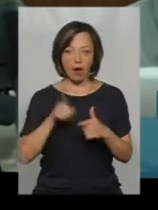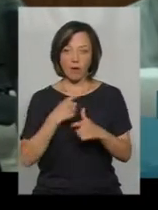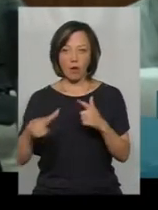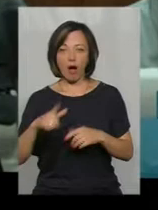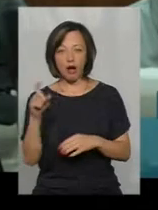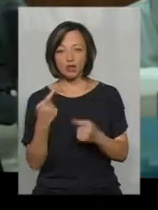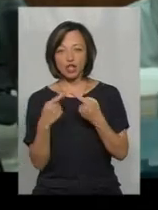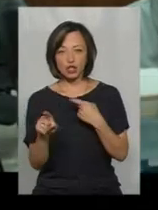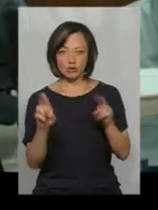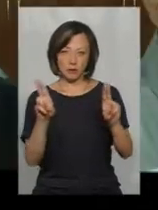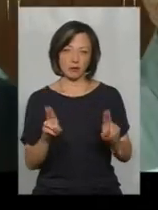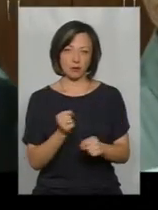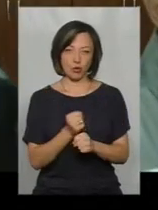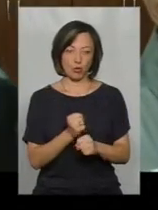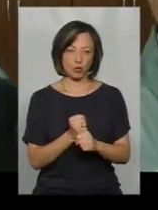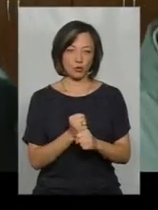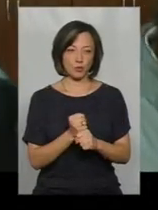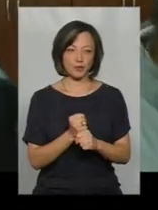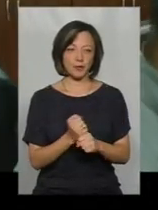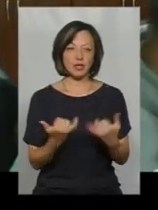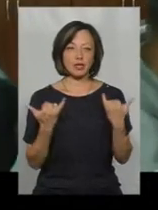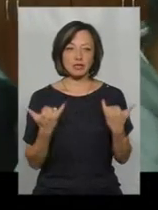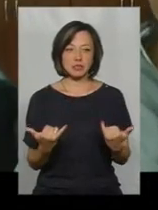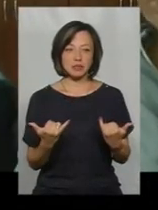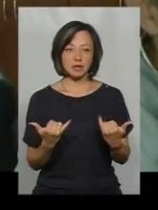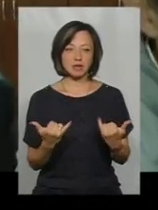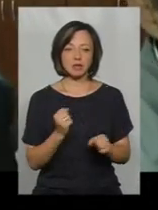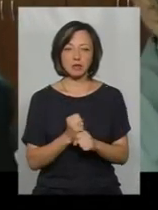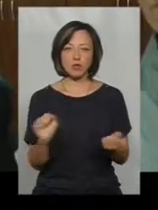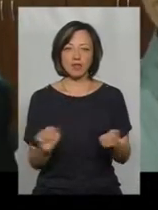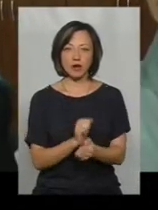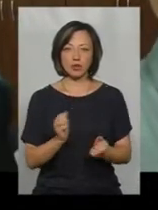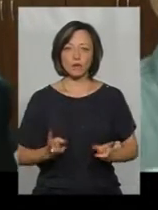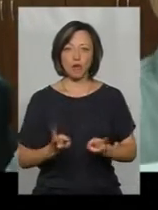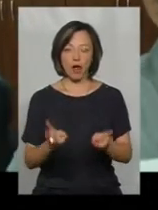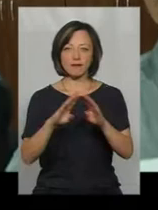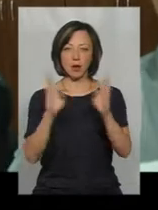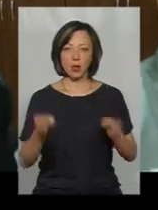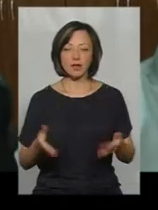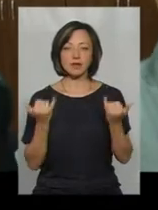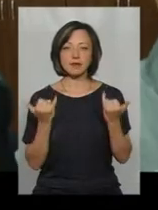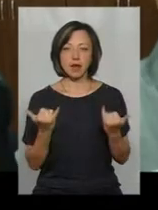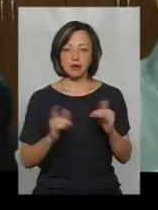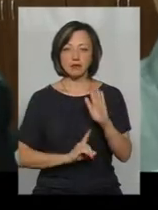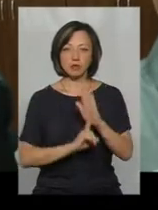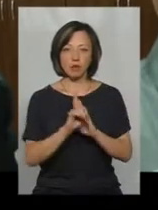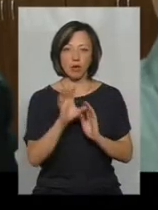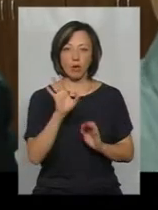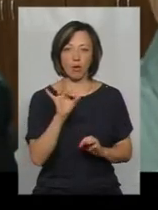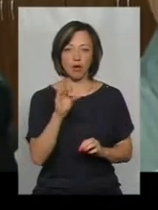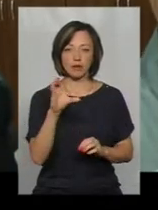Там зовсім другий принцип роботи. У нас вже зараз працює твердопаливний котел і зараз буде запускатися ОРСІ.